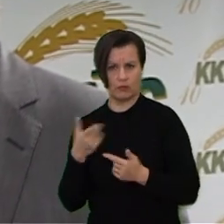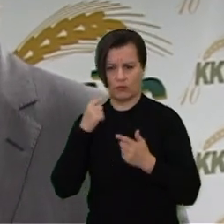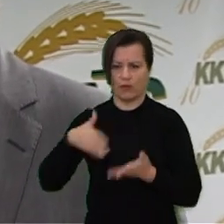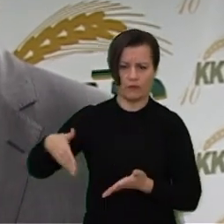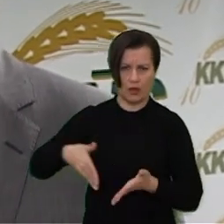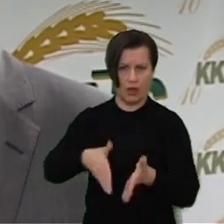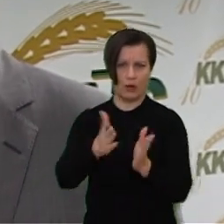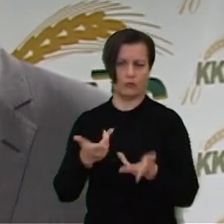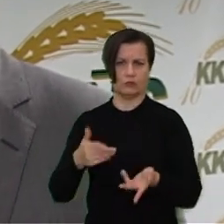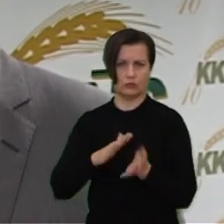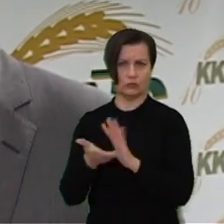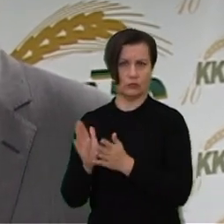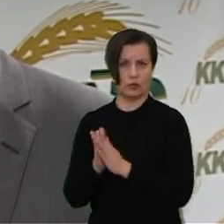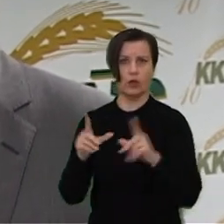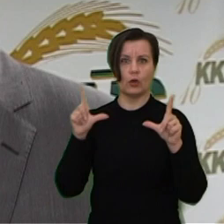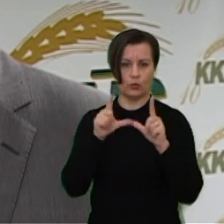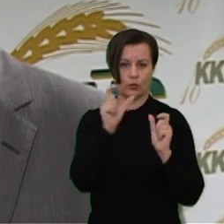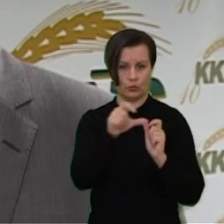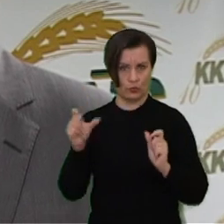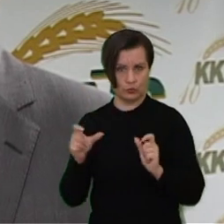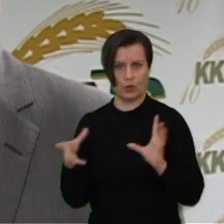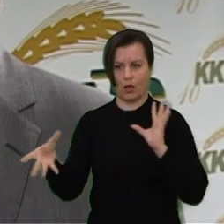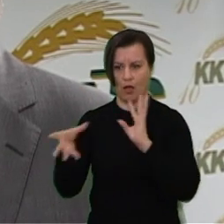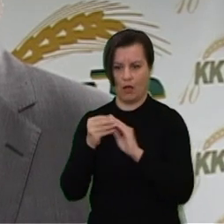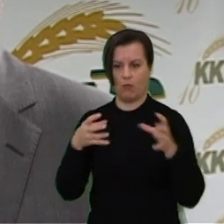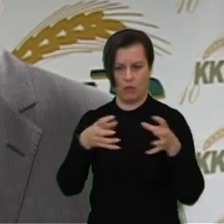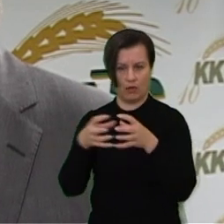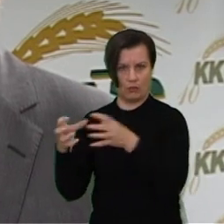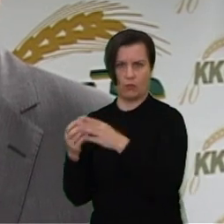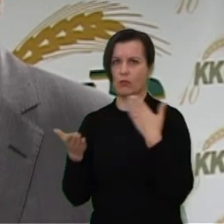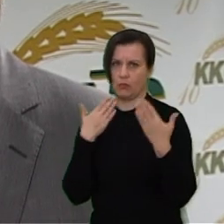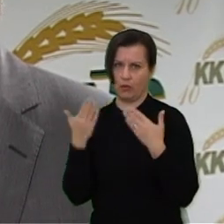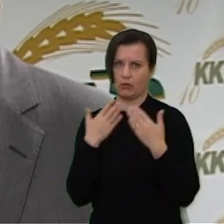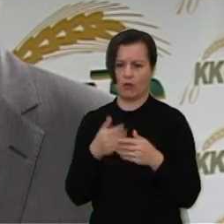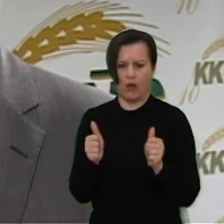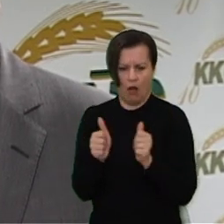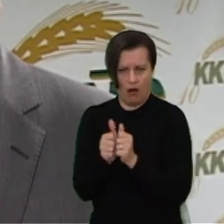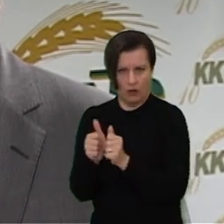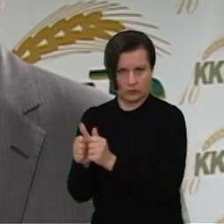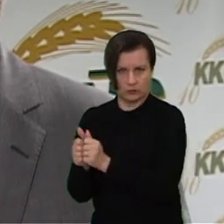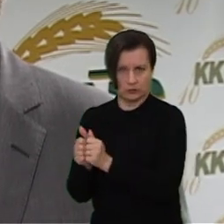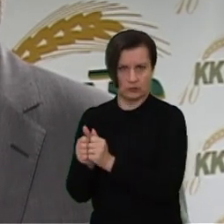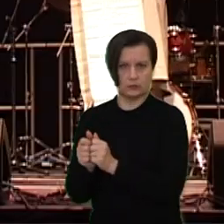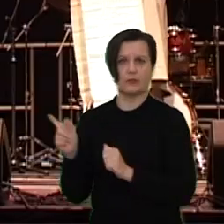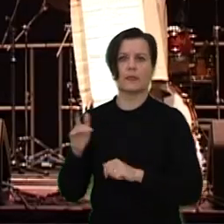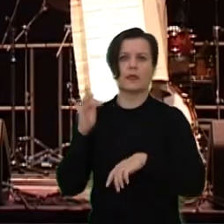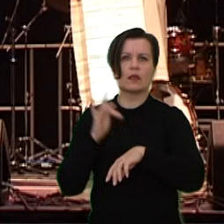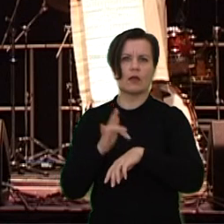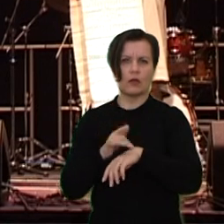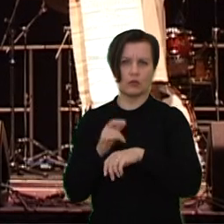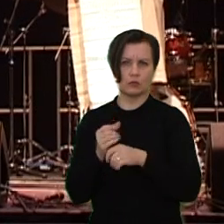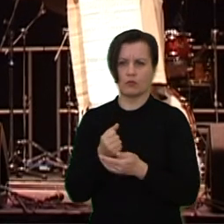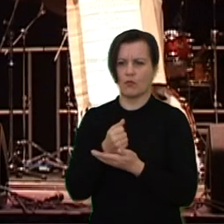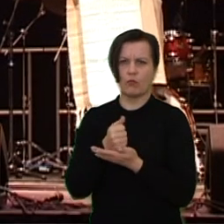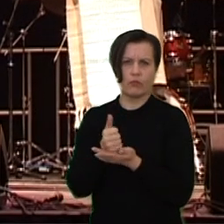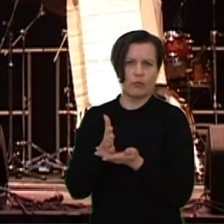kelius sutvarkė. Tai tikrai ūkininkai su bendruomenėm bendrauja tikrai labai glaudžiai, jie tikrai jaučiasi